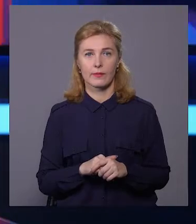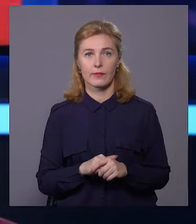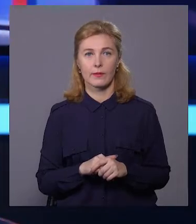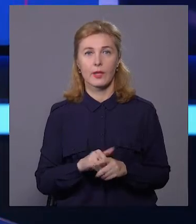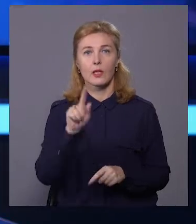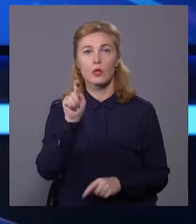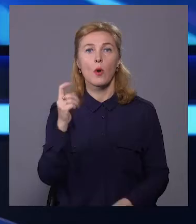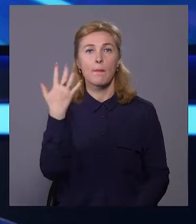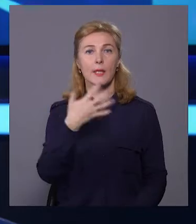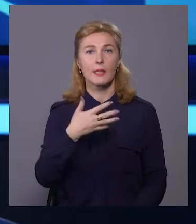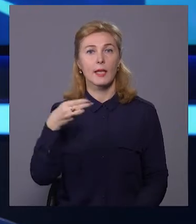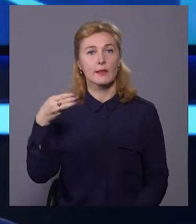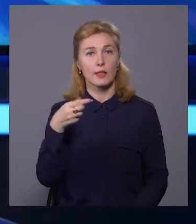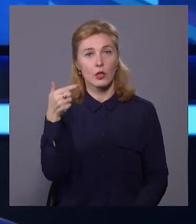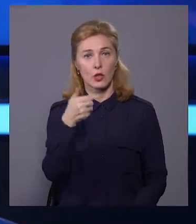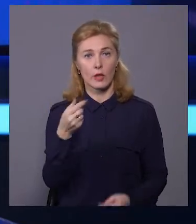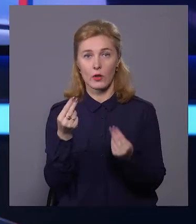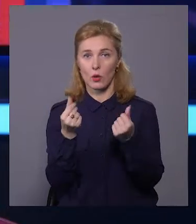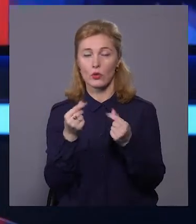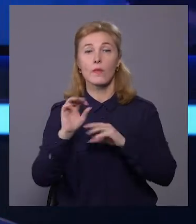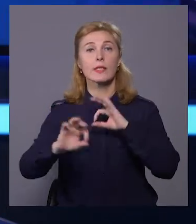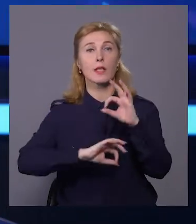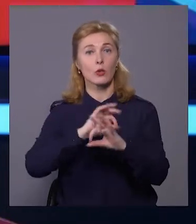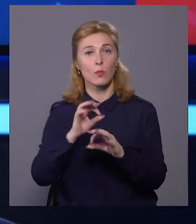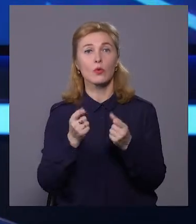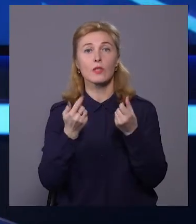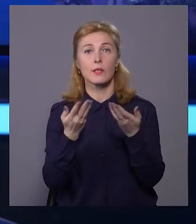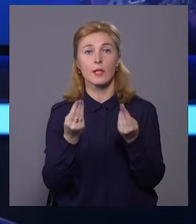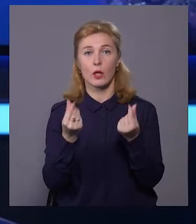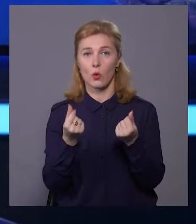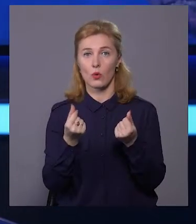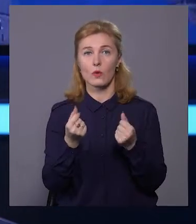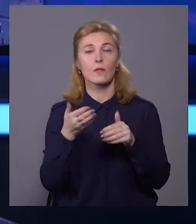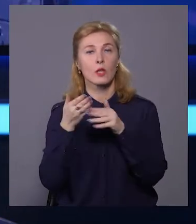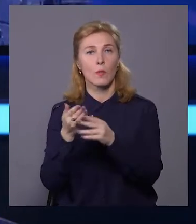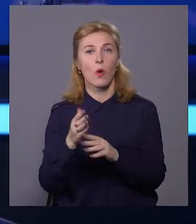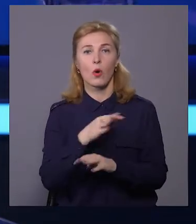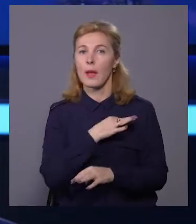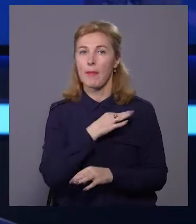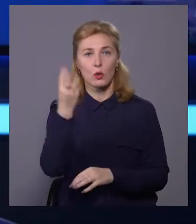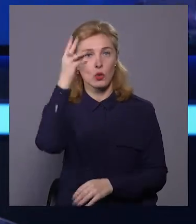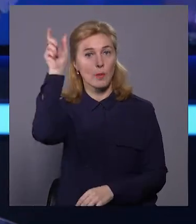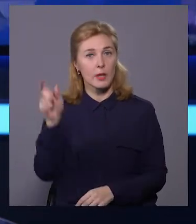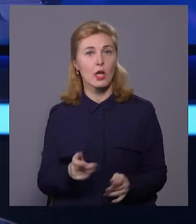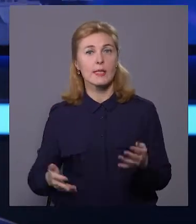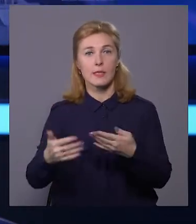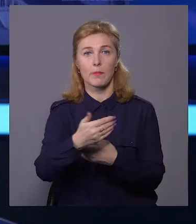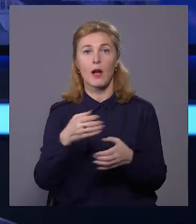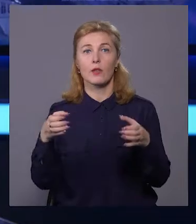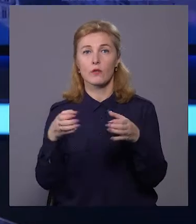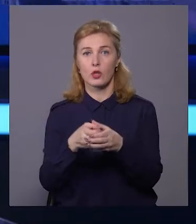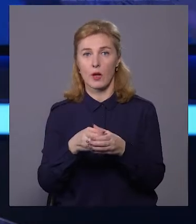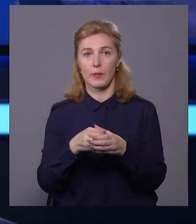150 тисяч гривень готівкою за добу. Стільки коштів за допомогою небайдужих хмельничан зібрали в штабі